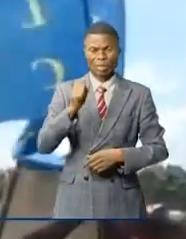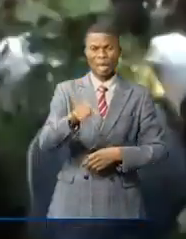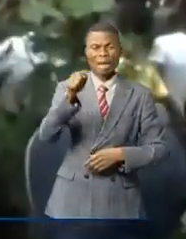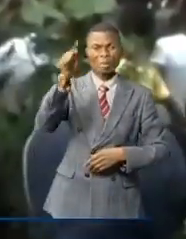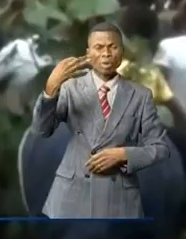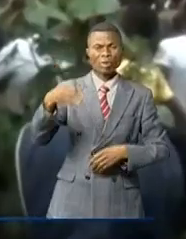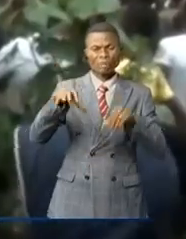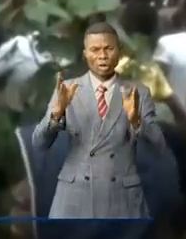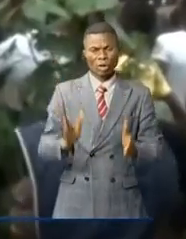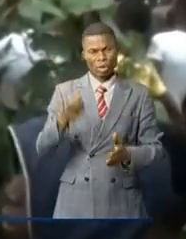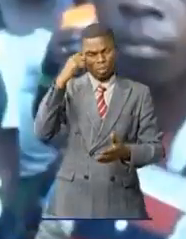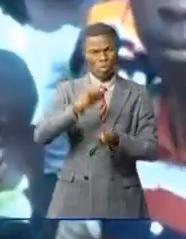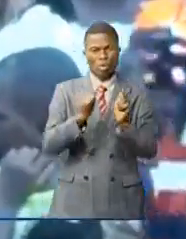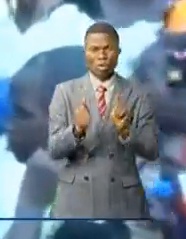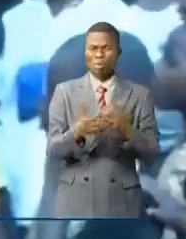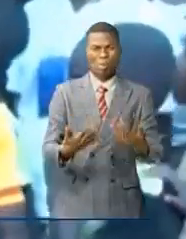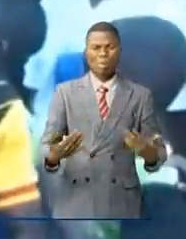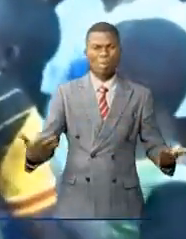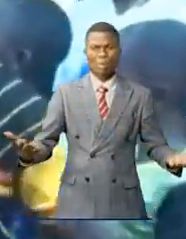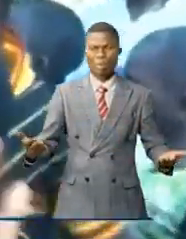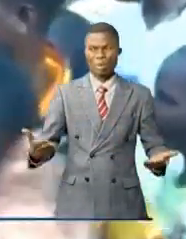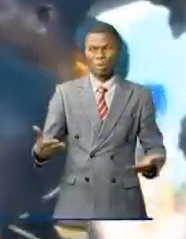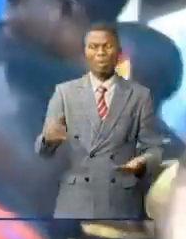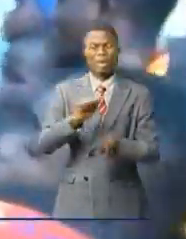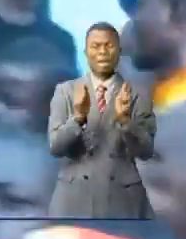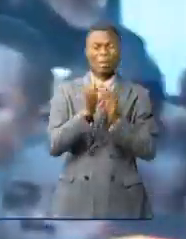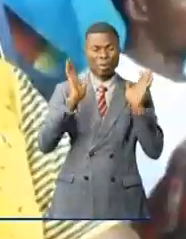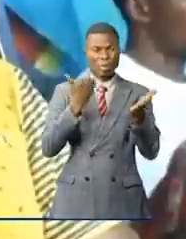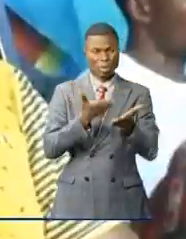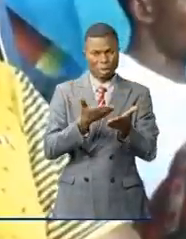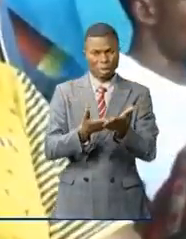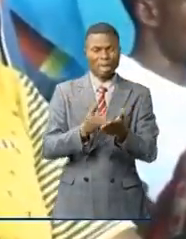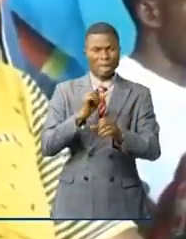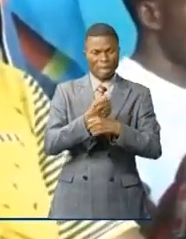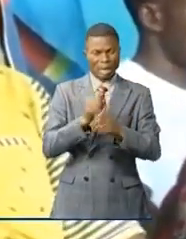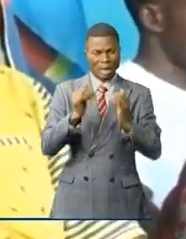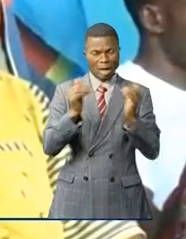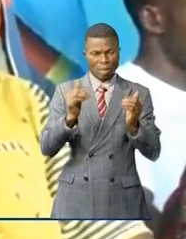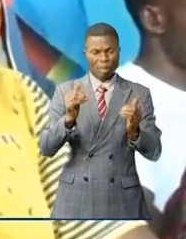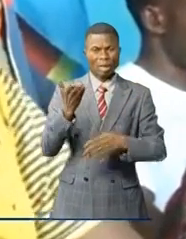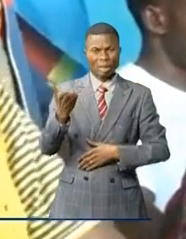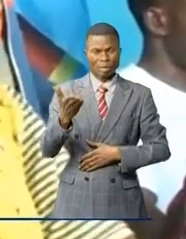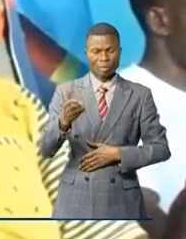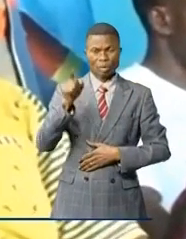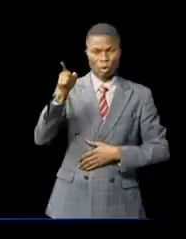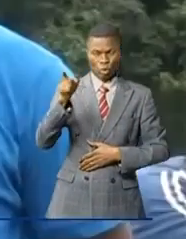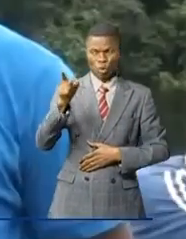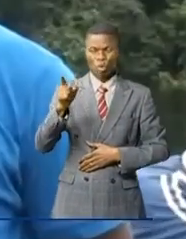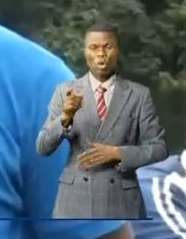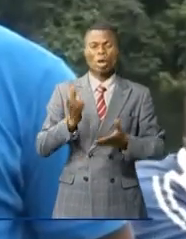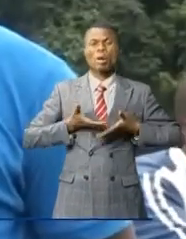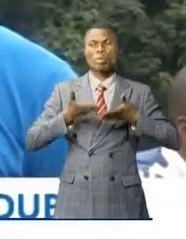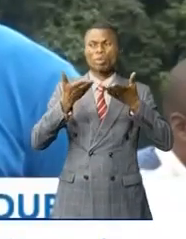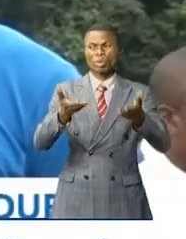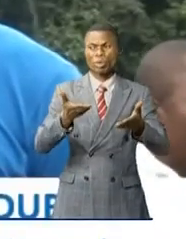francs congolais pour des faits parfois bénins. Devant ces tables sombres et pour rétablir l'autorité de l'État, Serge Mongoulou propose...